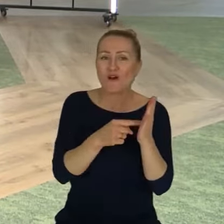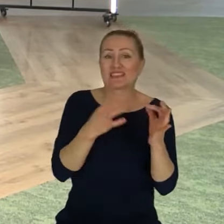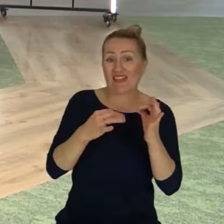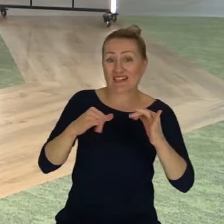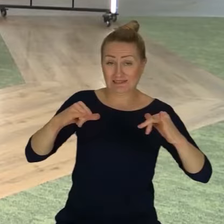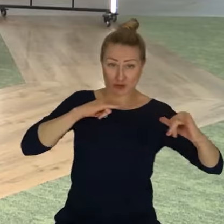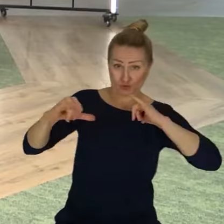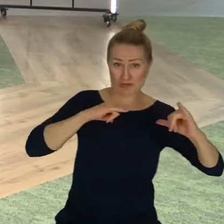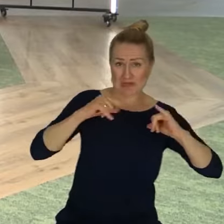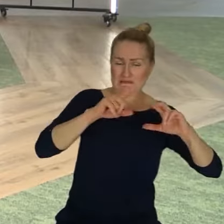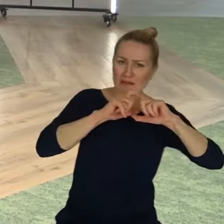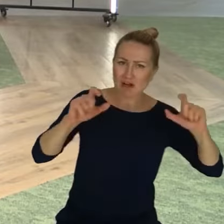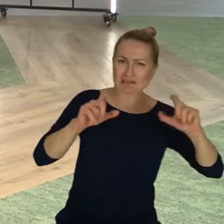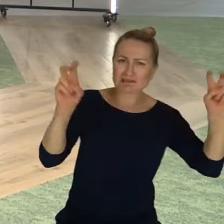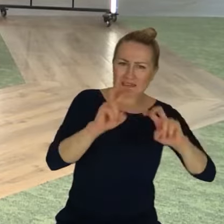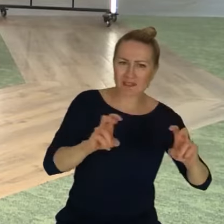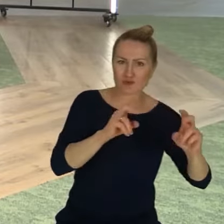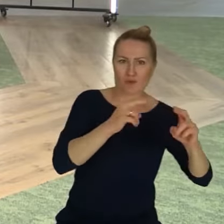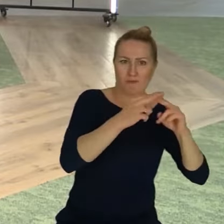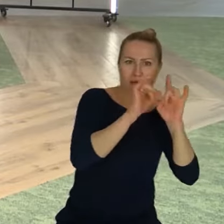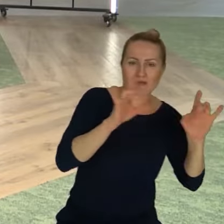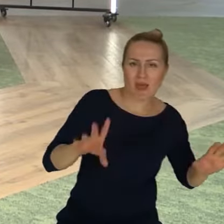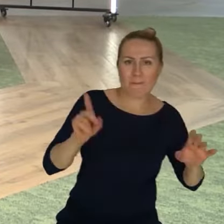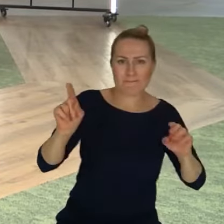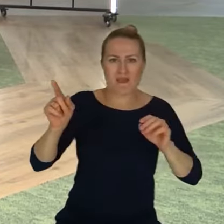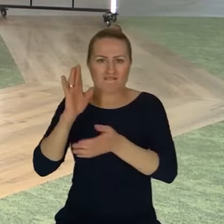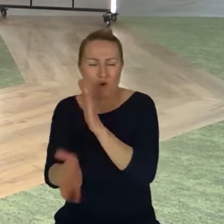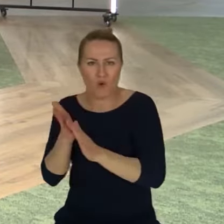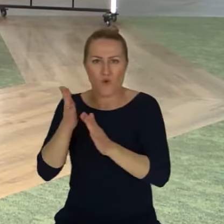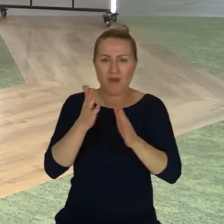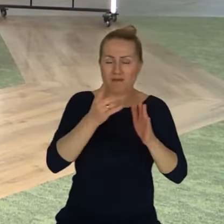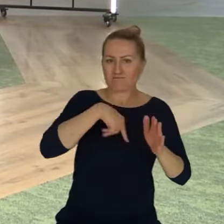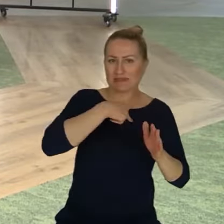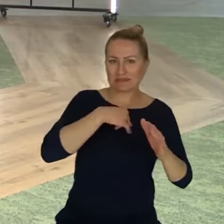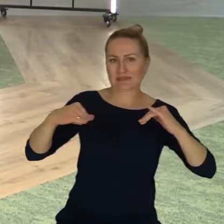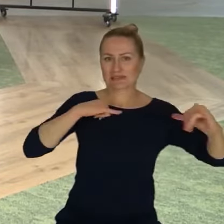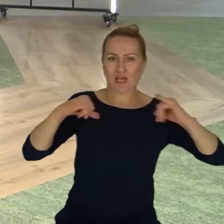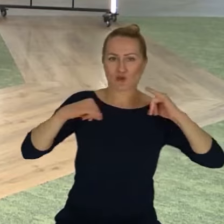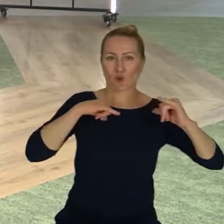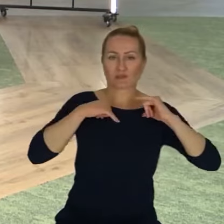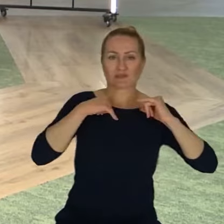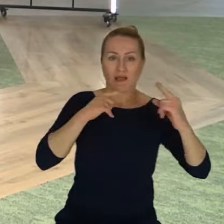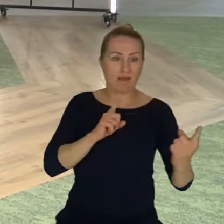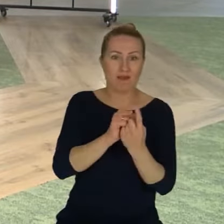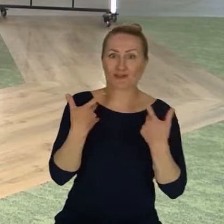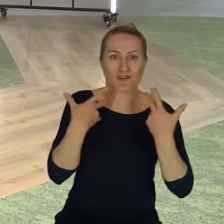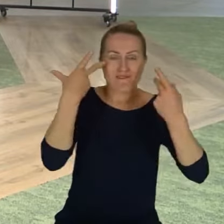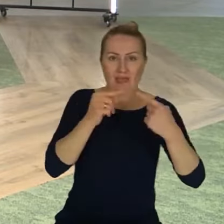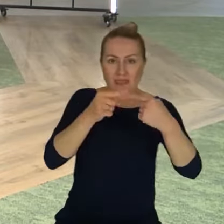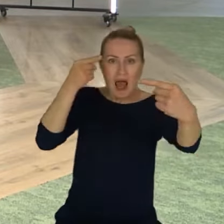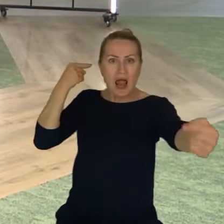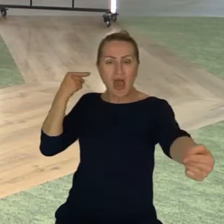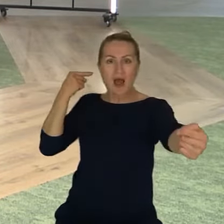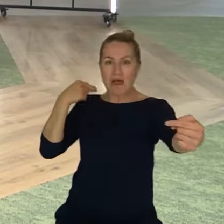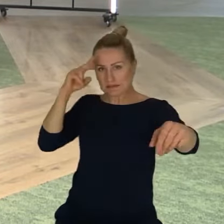w czasach pandemii, w czasach wojny zdalne, no musimy my mieć zaufanie do pracowników swoich, że oni jednak pracują, a oni do nas,